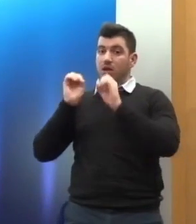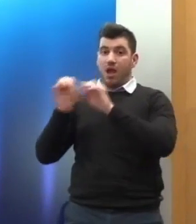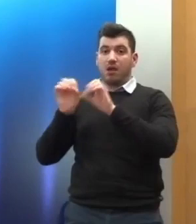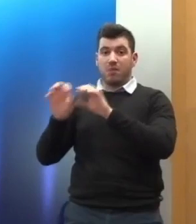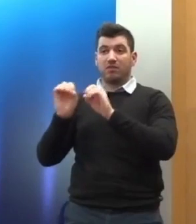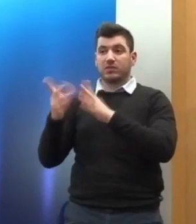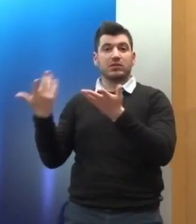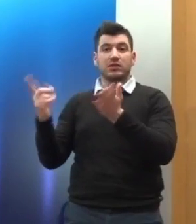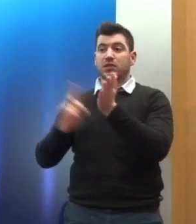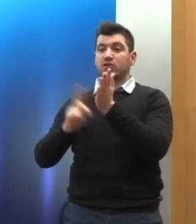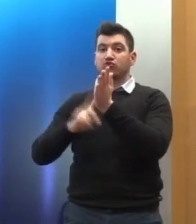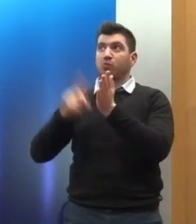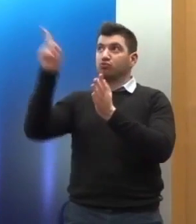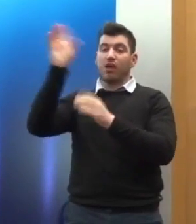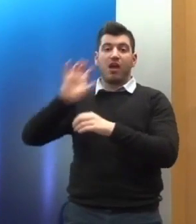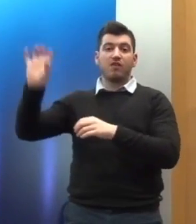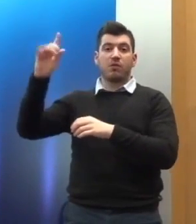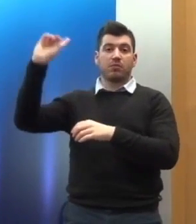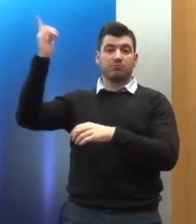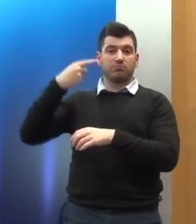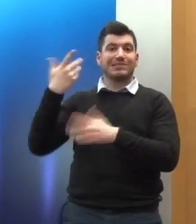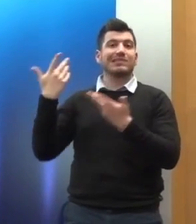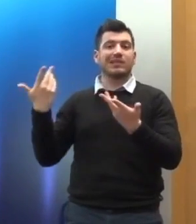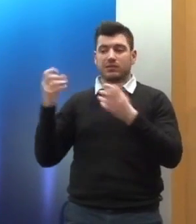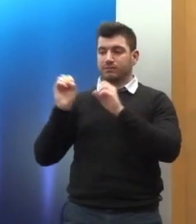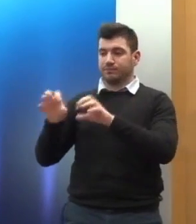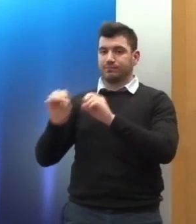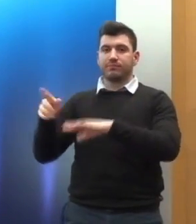κανόνα αυτό, ως προς την Ευρωπαϊκή Σύμβαση των Δικαιωμάτων των Ανθρώπων,